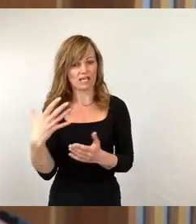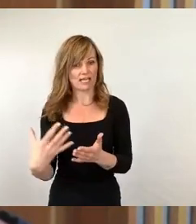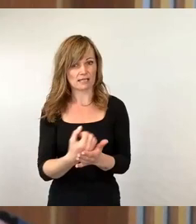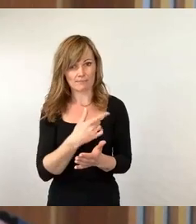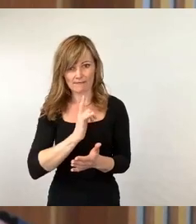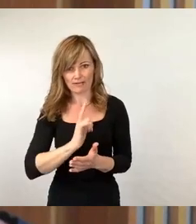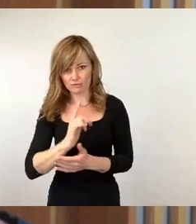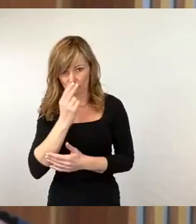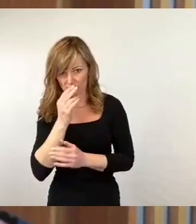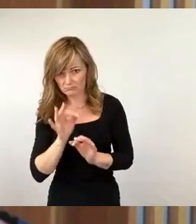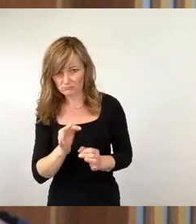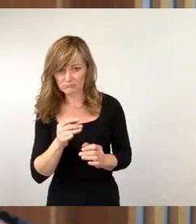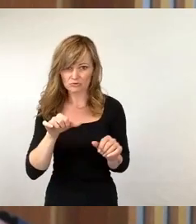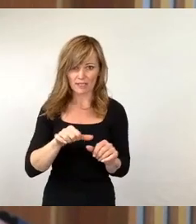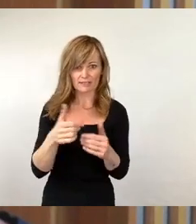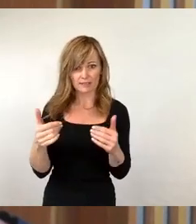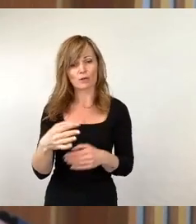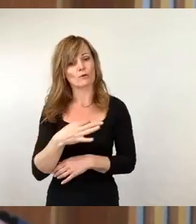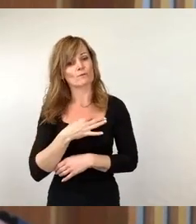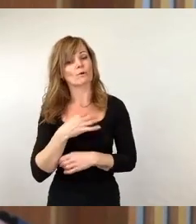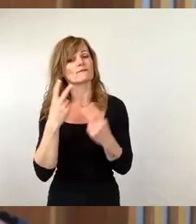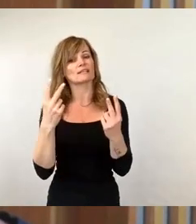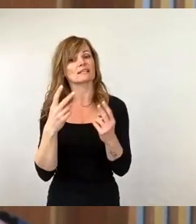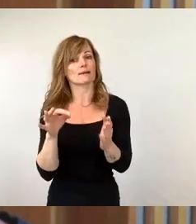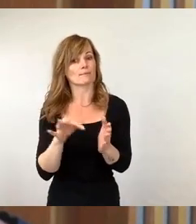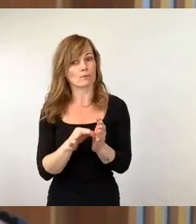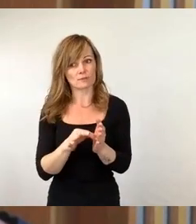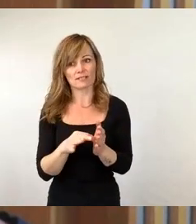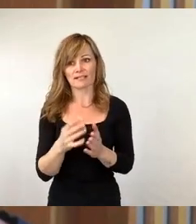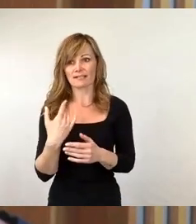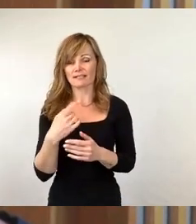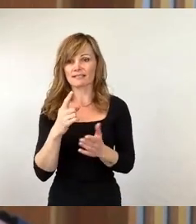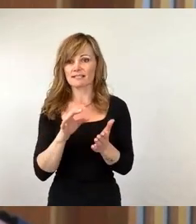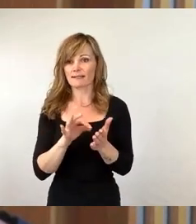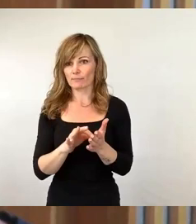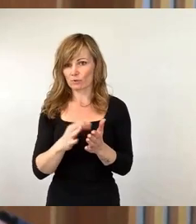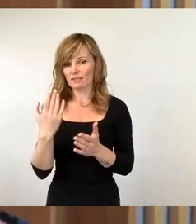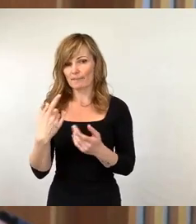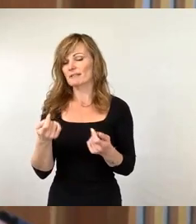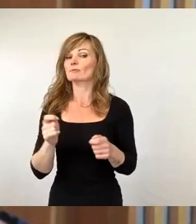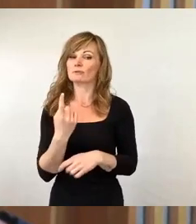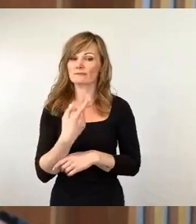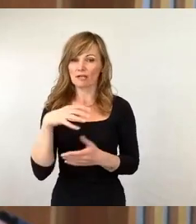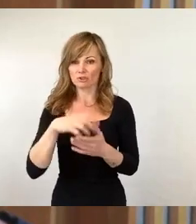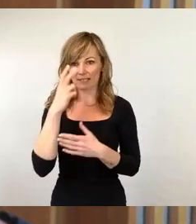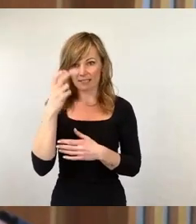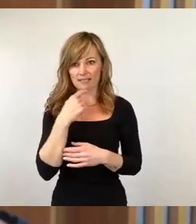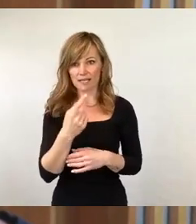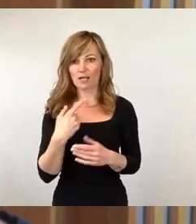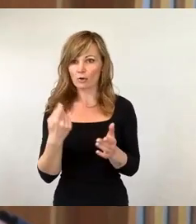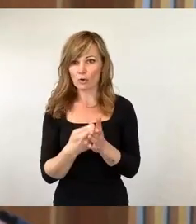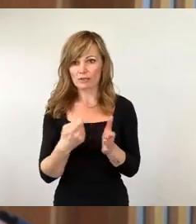wichtiger Punkt für mich, zum Zeitpunkt des Beschlusses im Stadtrat sind wir davon ausgegangen, dass Kosten hier keine entstehen,